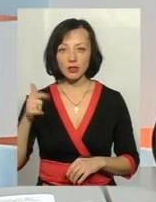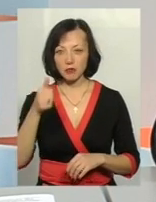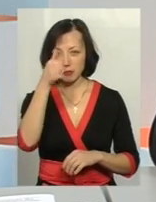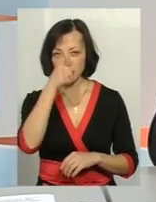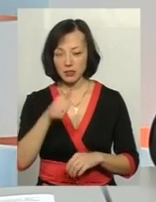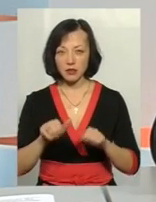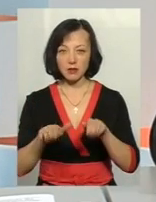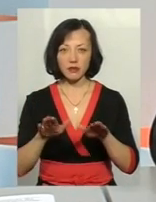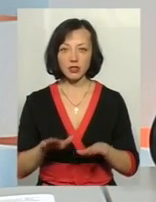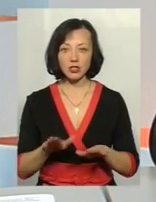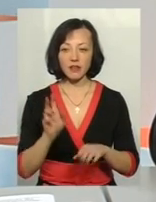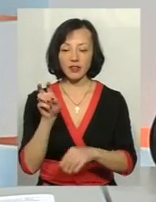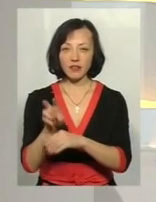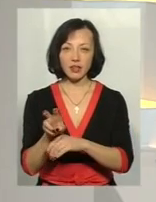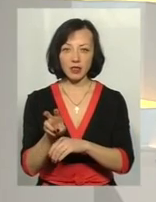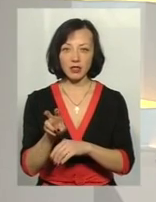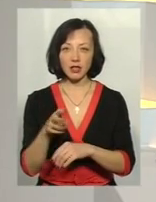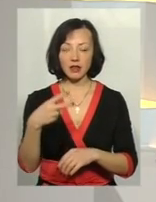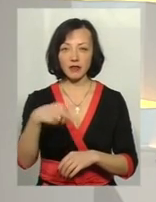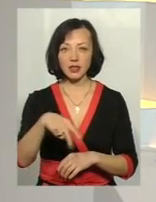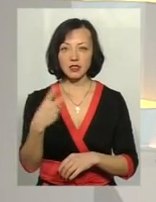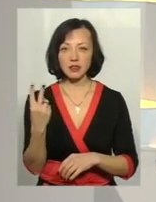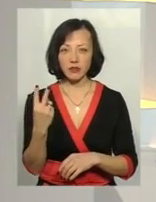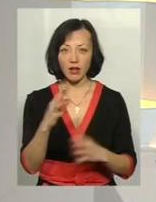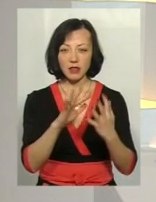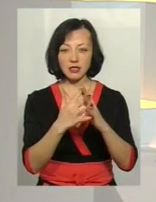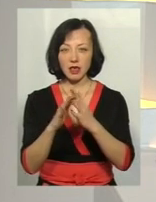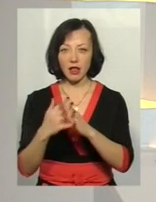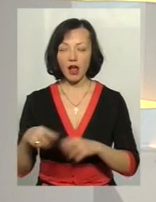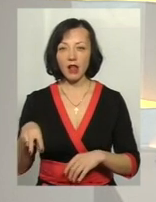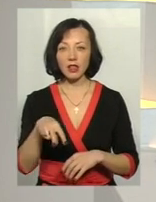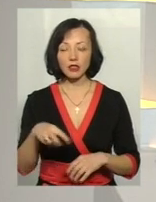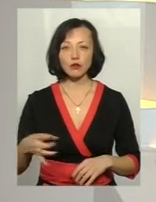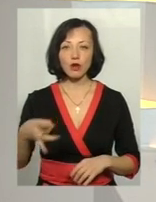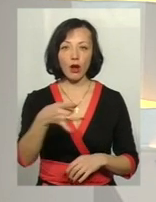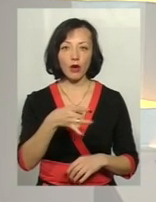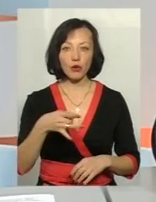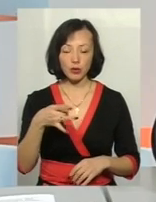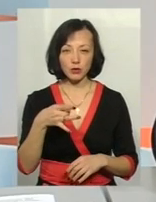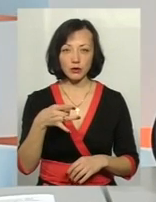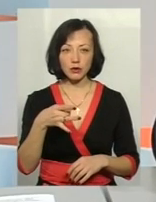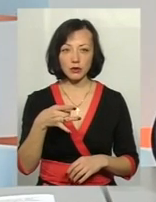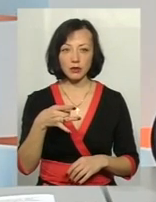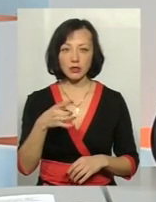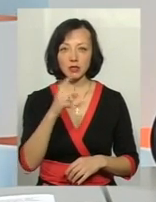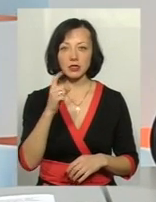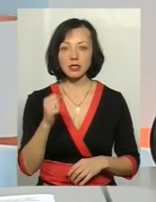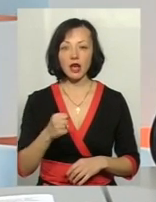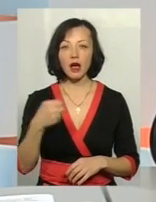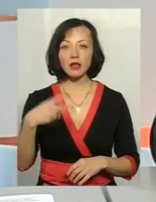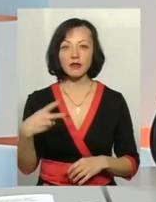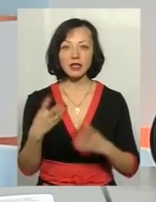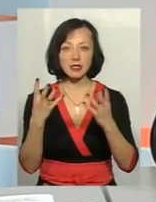відвідати 22 населених пункти Летичівського району за 20 днів, скажімо так.